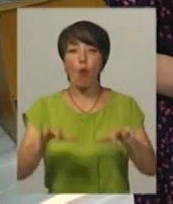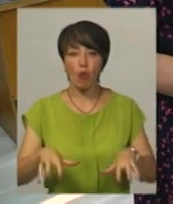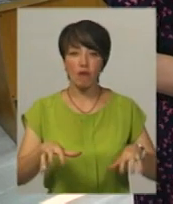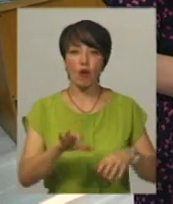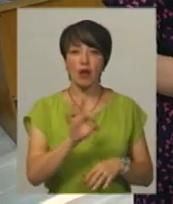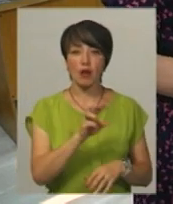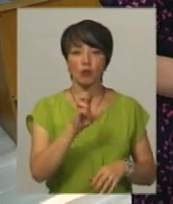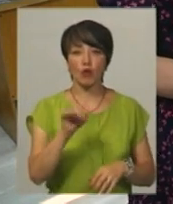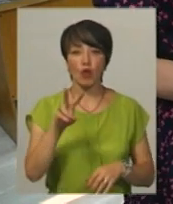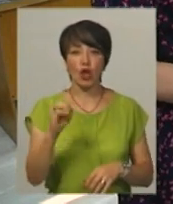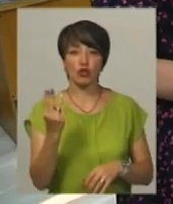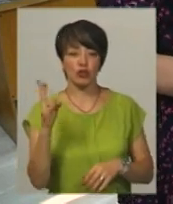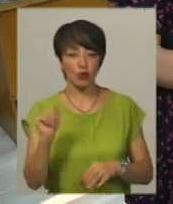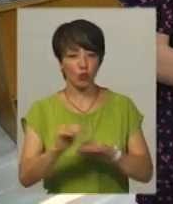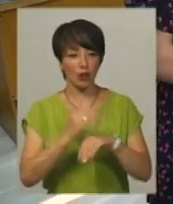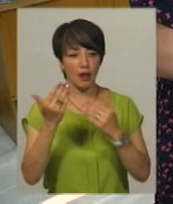Олену Булешну. Будь ласка.